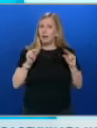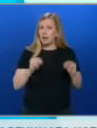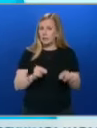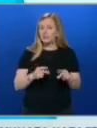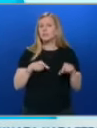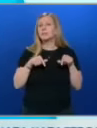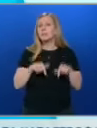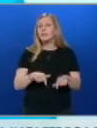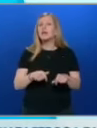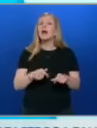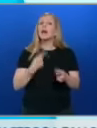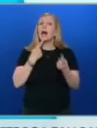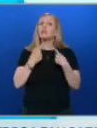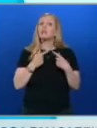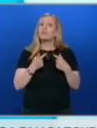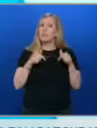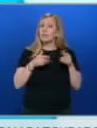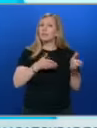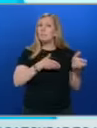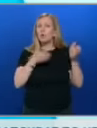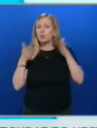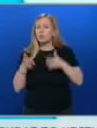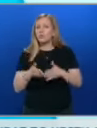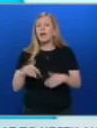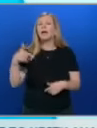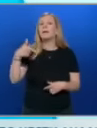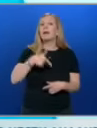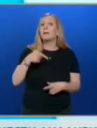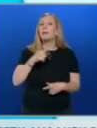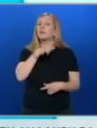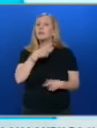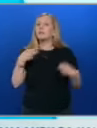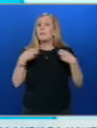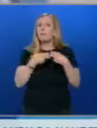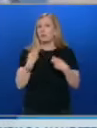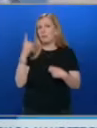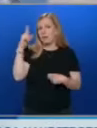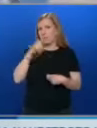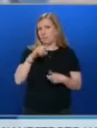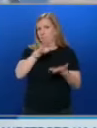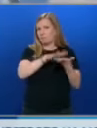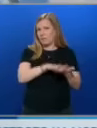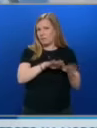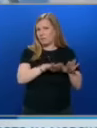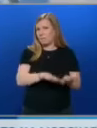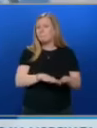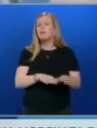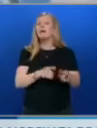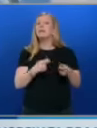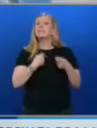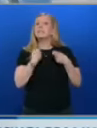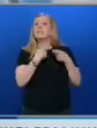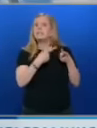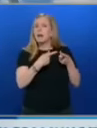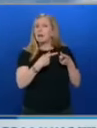Разговорът ще е по-късно днес Габриел е в Брюксел на двудневно посещение Европейската комисия изпрати в петък